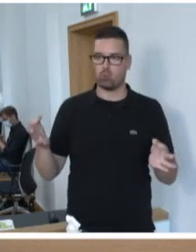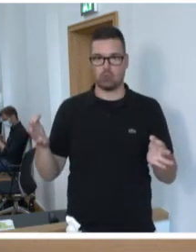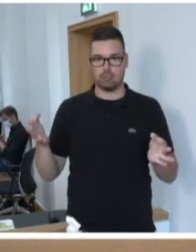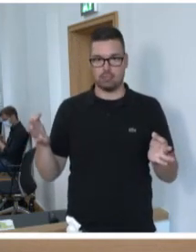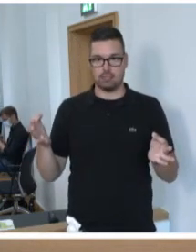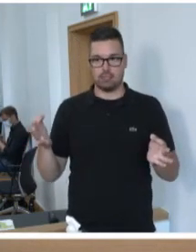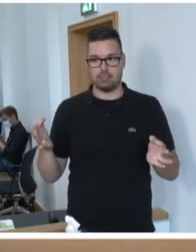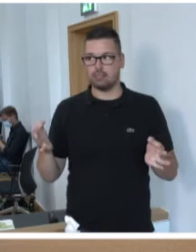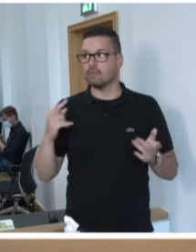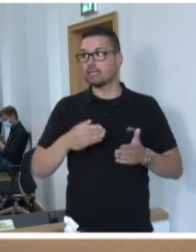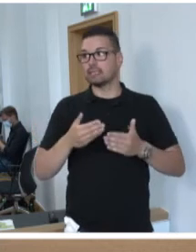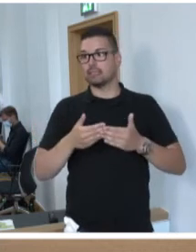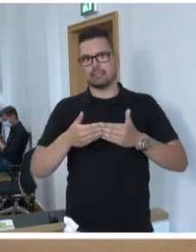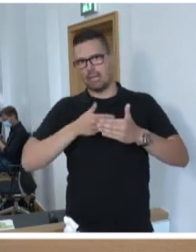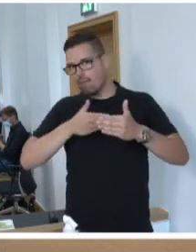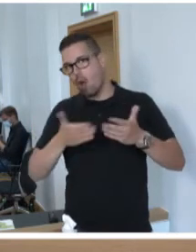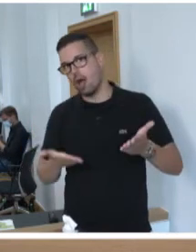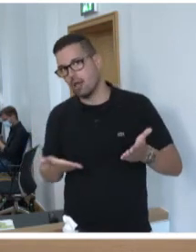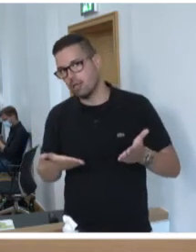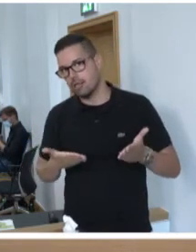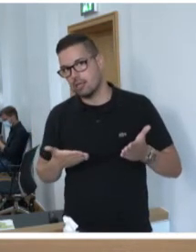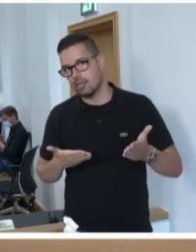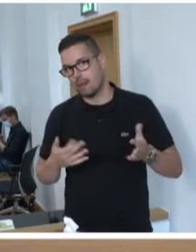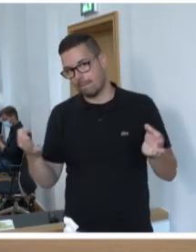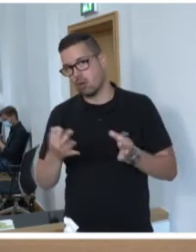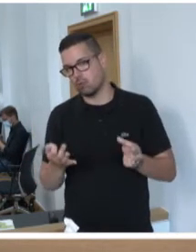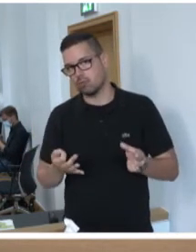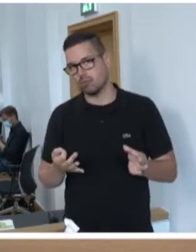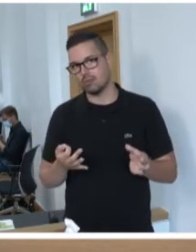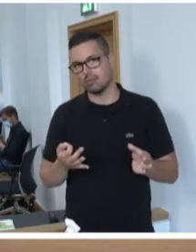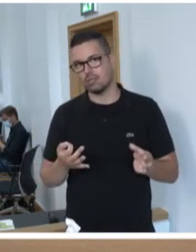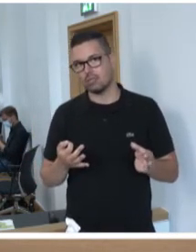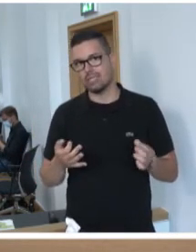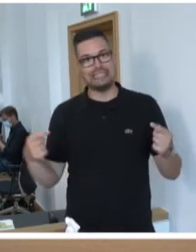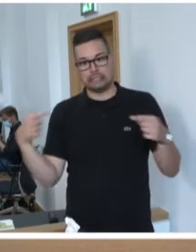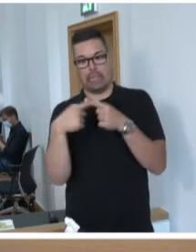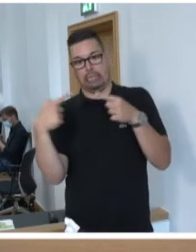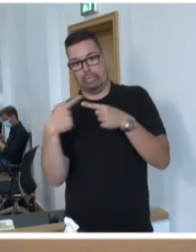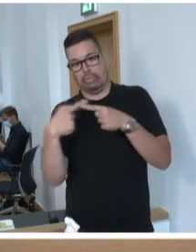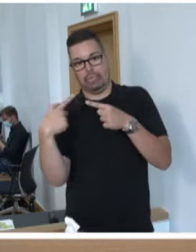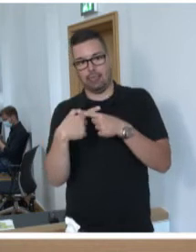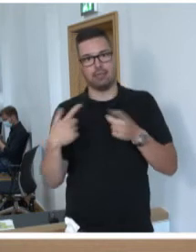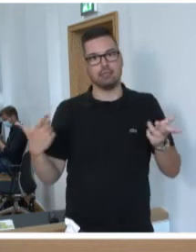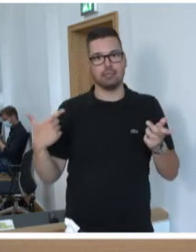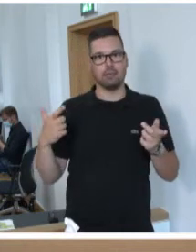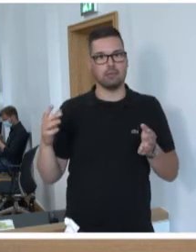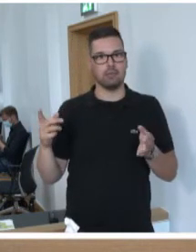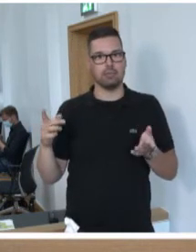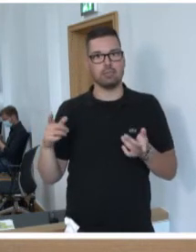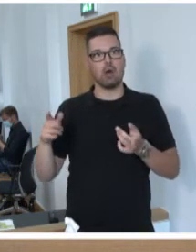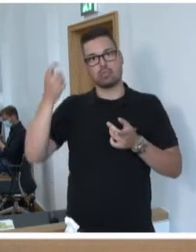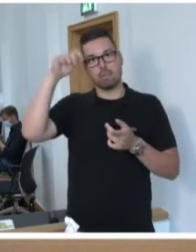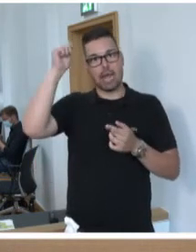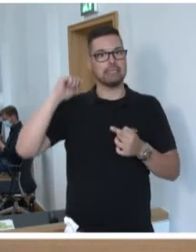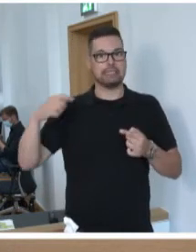davor, aber auch braucht, ist, dass wir kein Gegenfeuer, dass wir kein Sperrfeuer aus Berlin